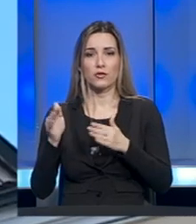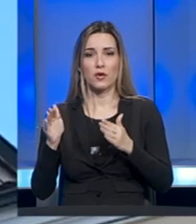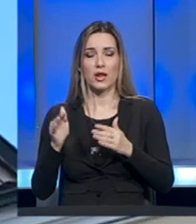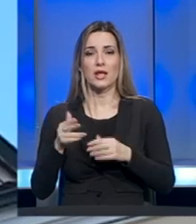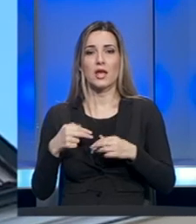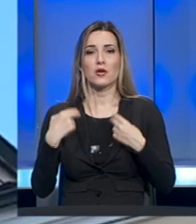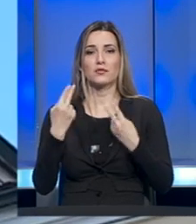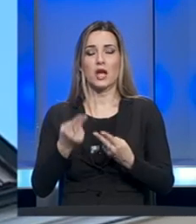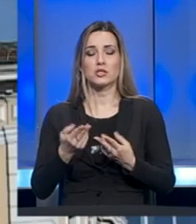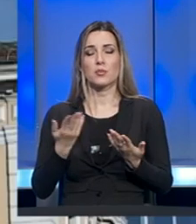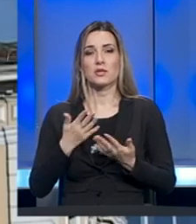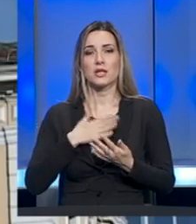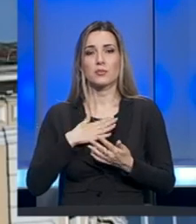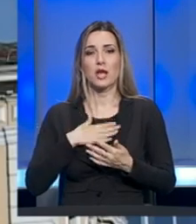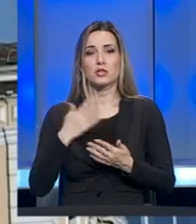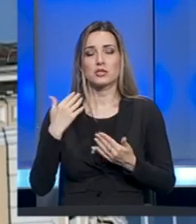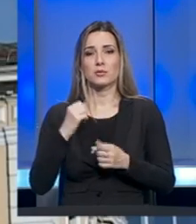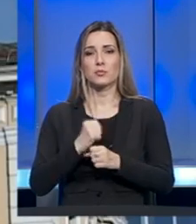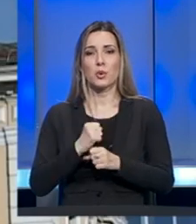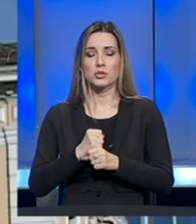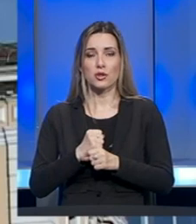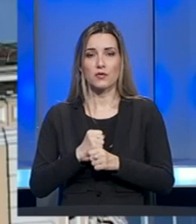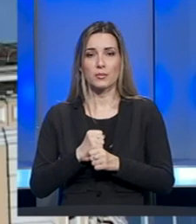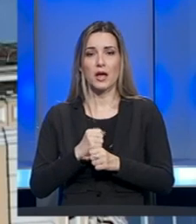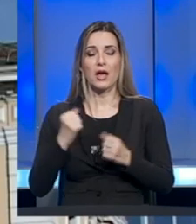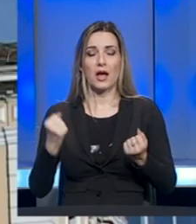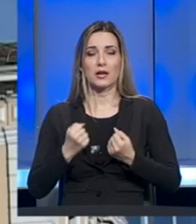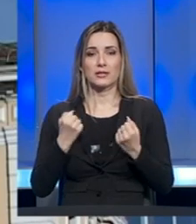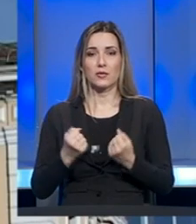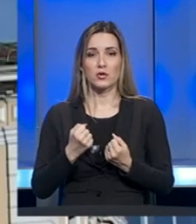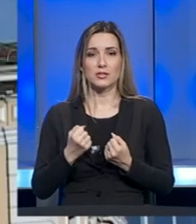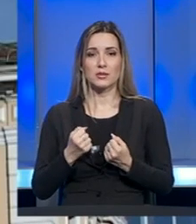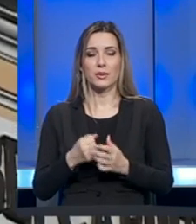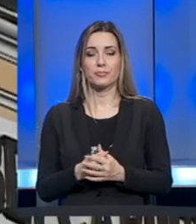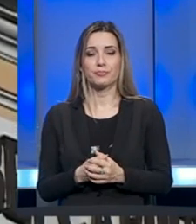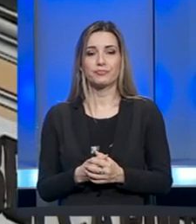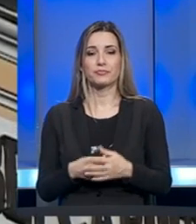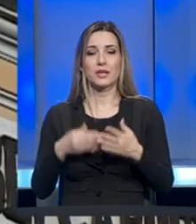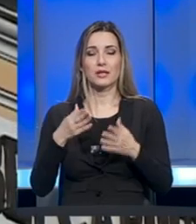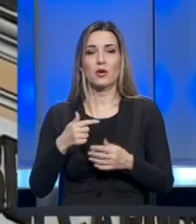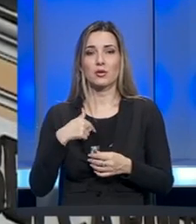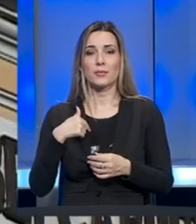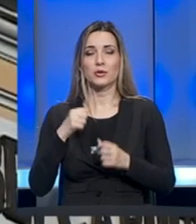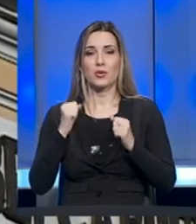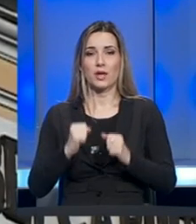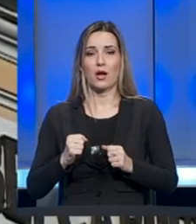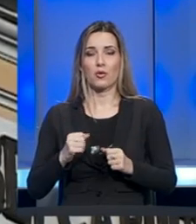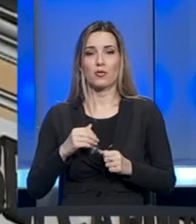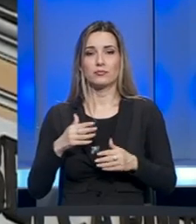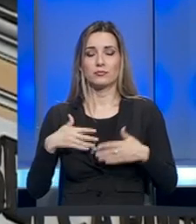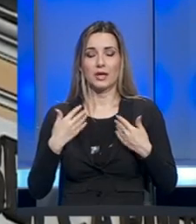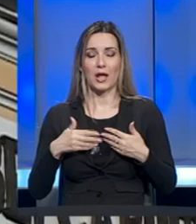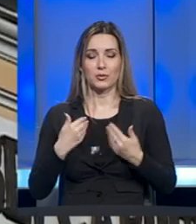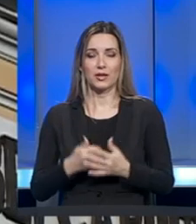Vraćamo se nekim našim uobičajenim poslovima i aktivnostima, tako da me to zaista jako raduje.